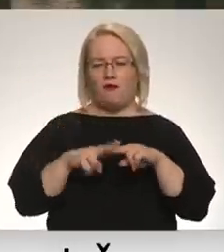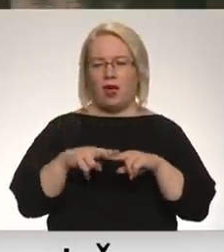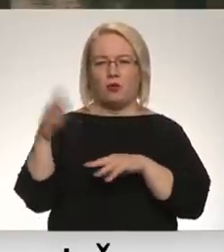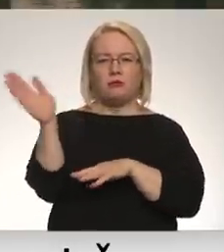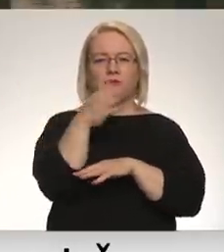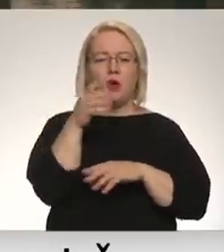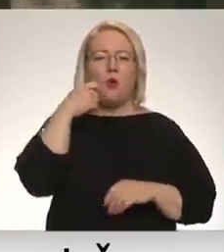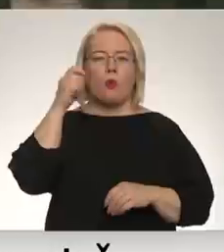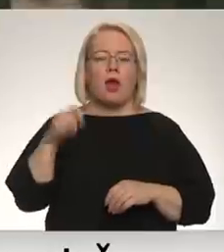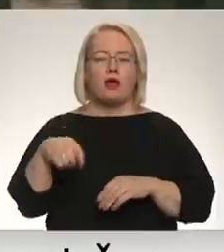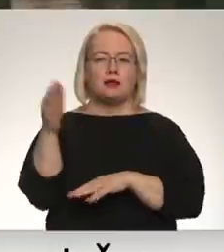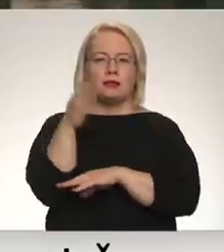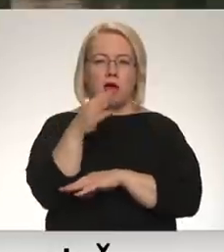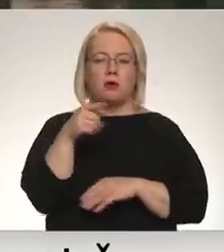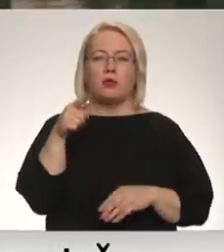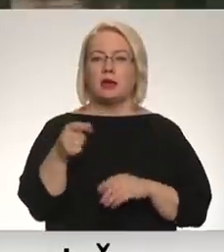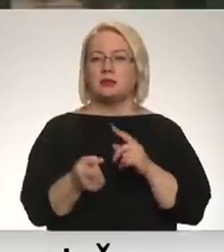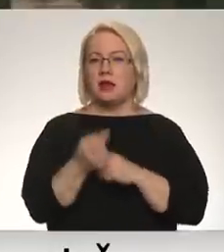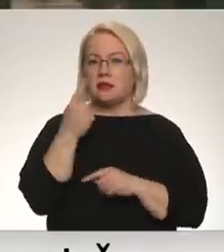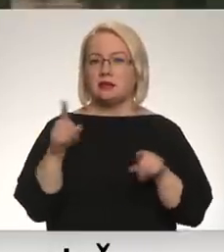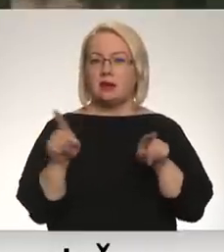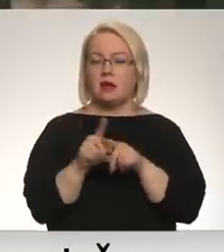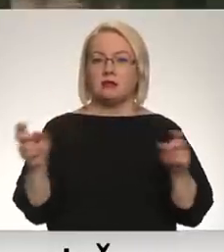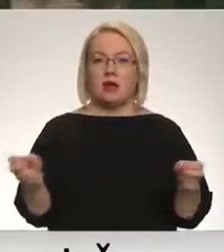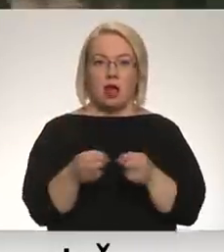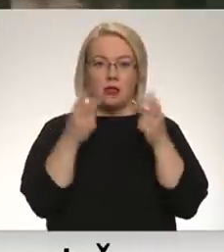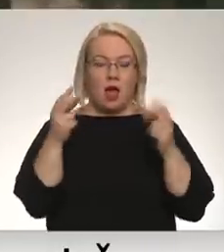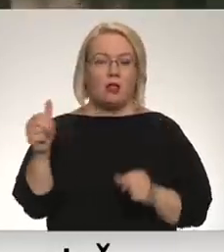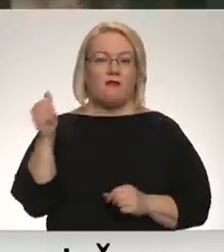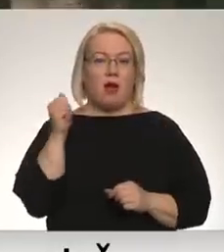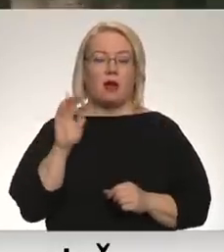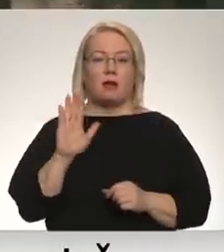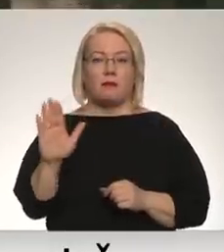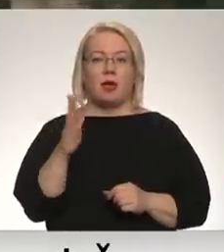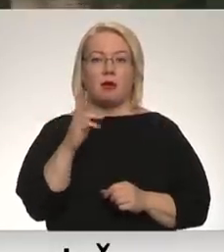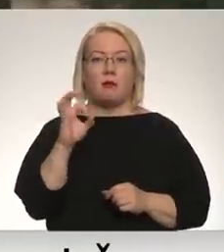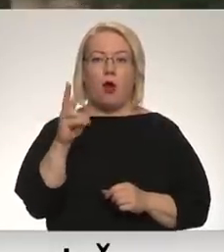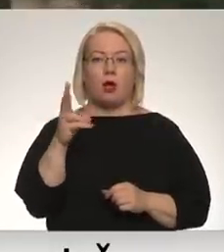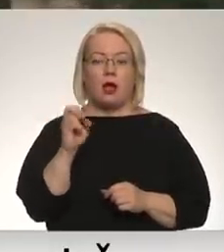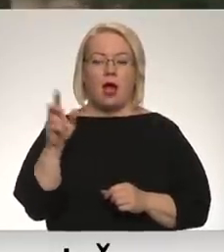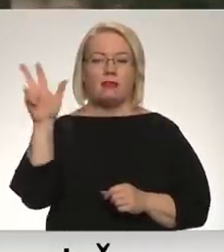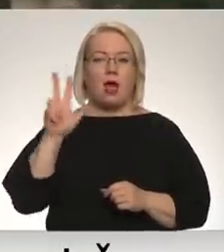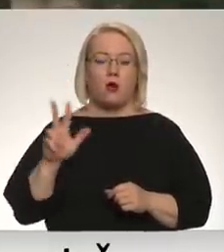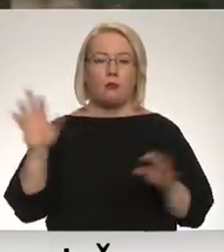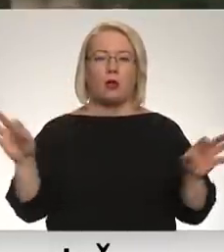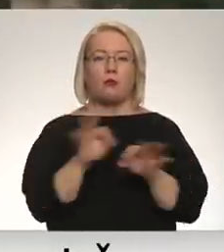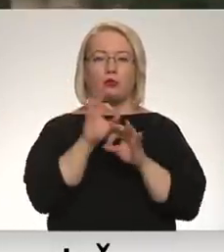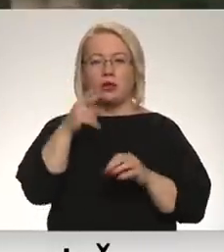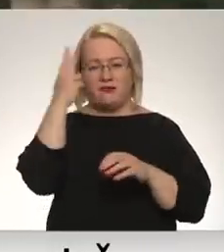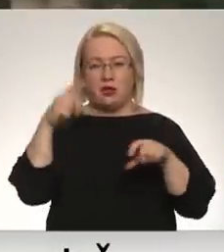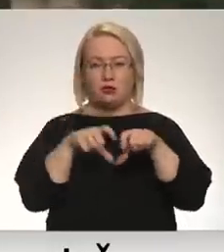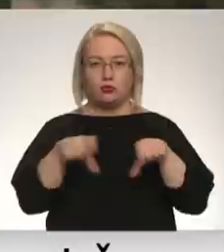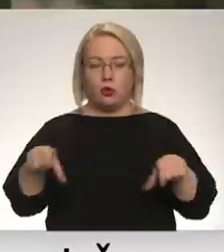Ukrainas karogs. Turklāt tas izraisīs arī skandāli. Vakar pie Staņaslava Broka Daugavpils mūzikas vidusskolas